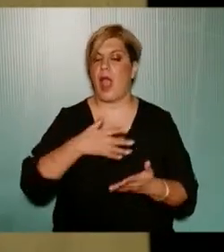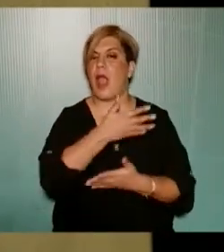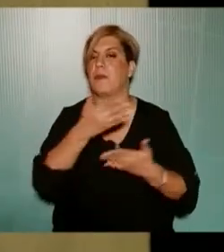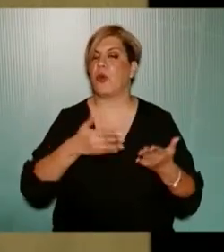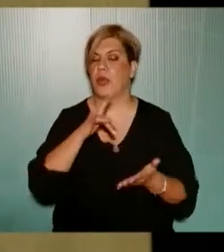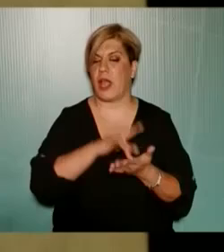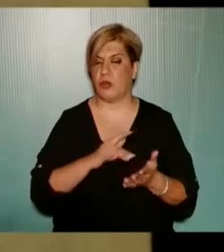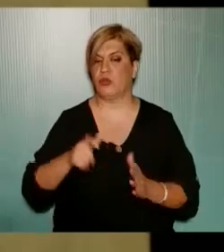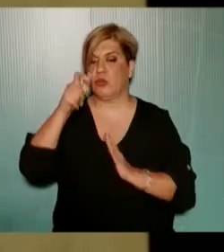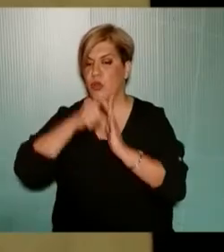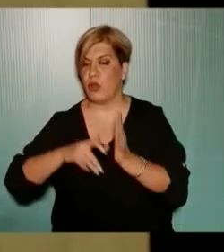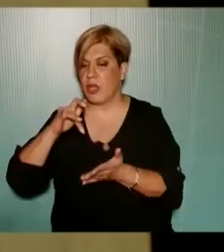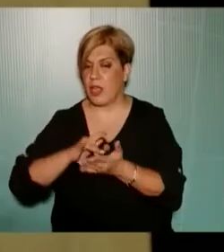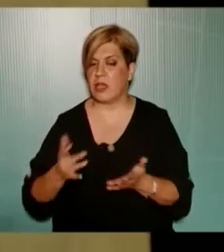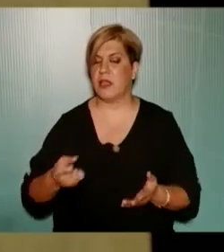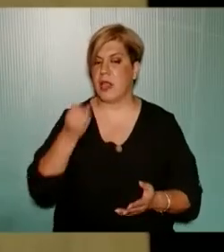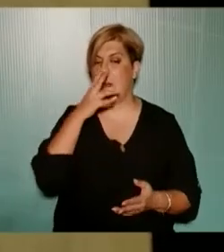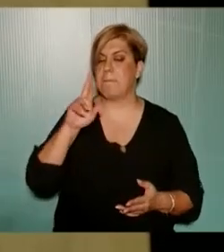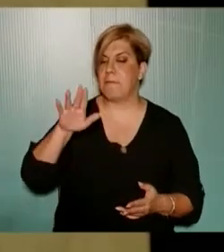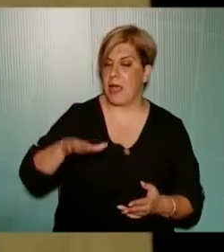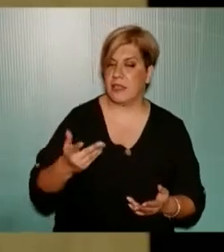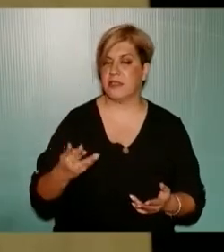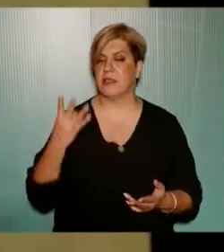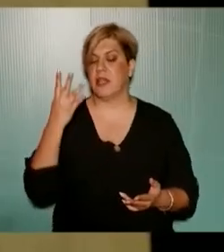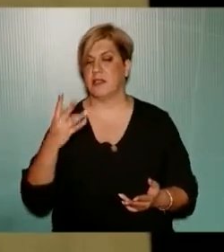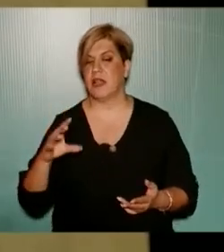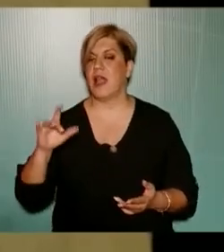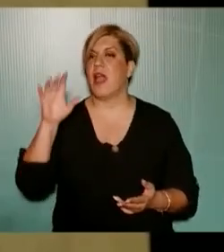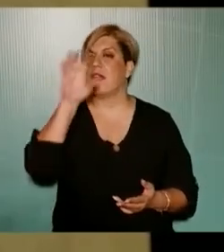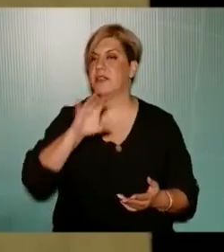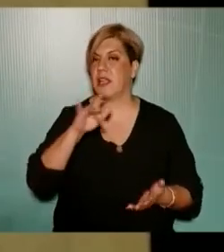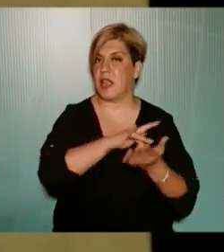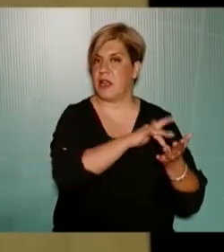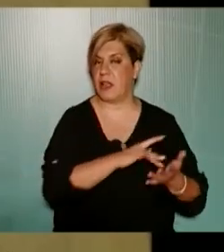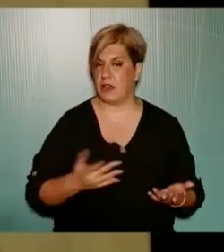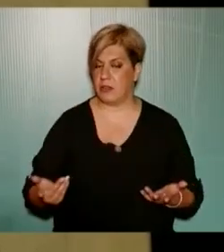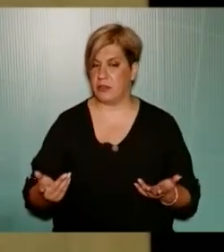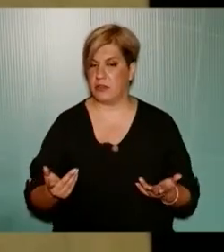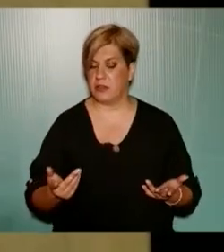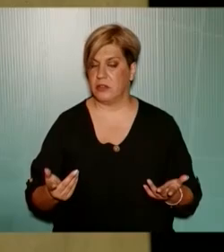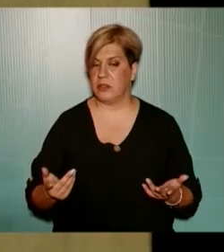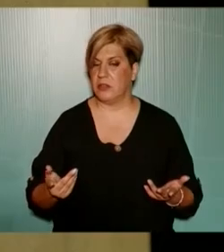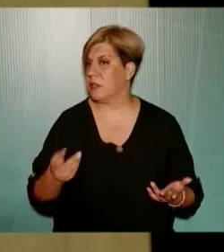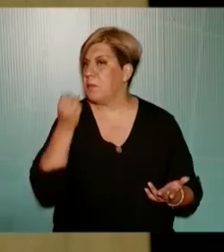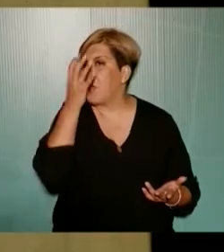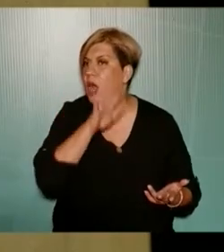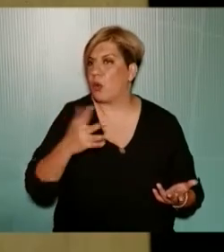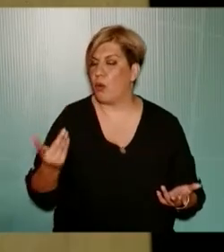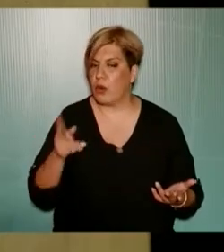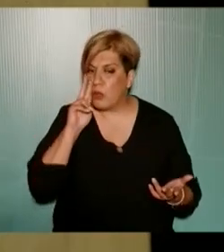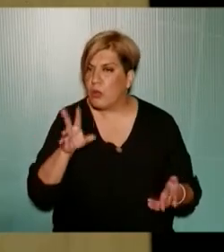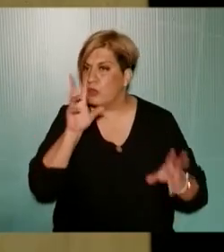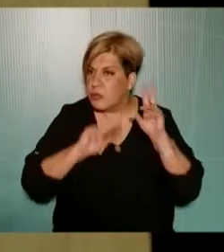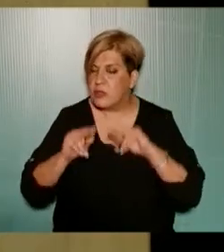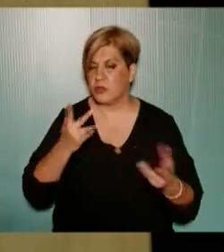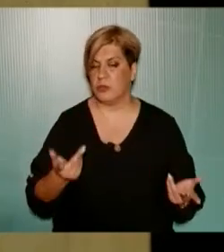κέντρο το ξενοδοχειακό κέντρο τα πάρκινγκ τα τέσσερα εκθεσιακά κέντρα τι Μητροπολιτικό Πάρκο θα γίνει να αρθούμε εδώ να το